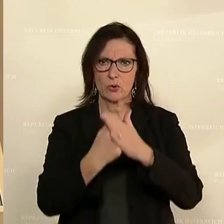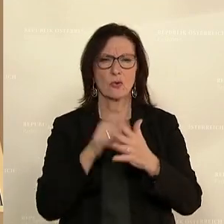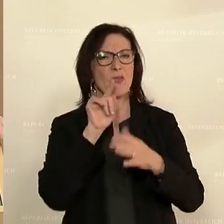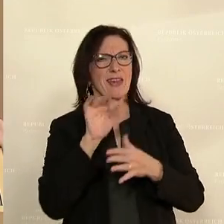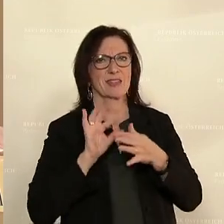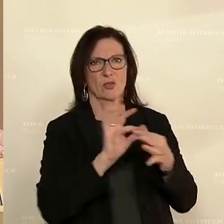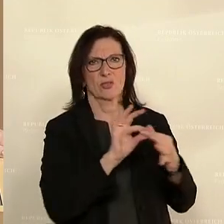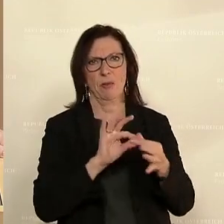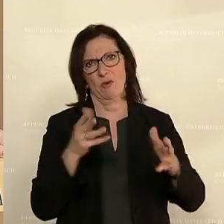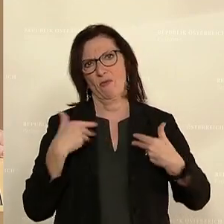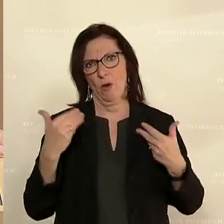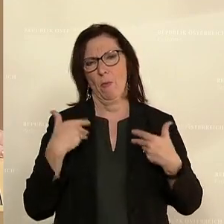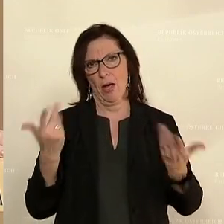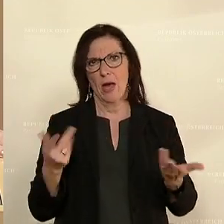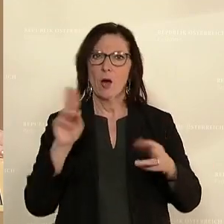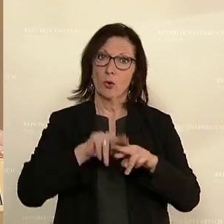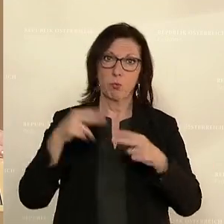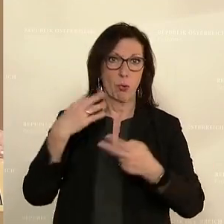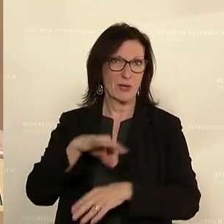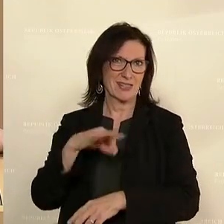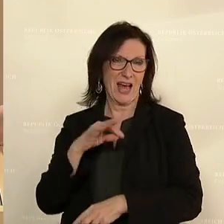mich, ich bin der Meinung mit Bundeskanzler Nehammer,